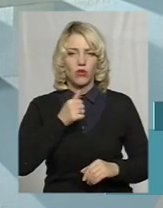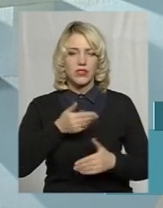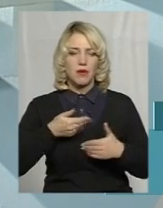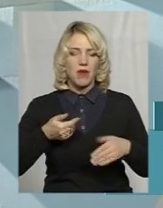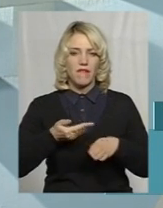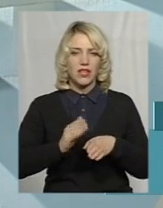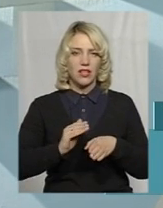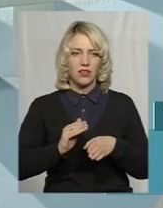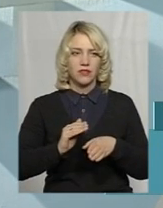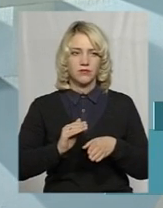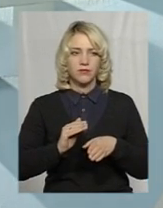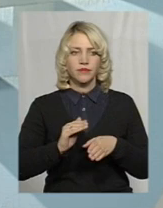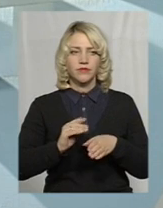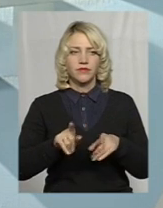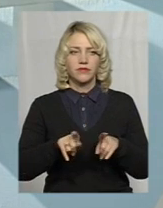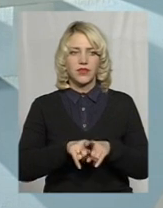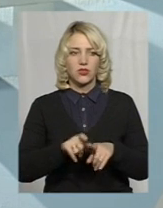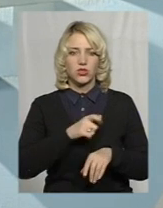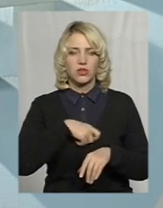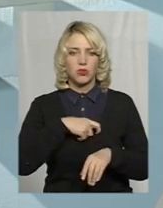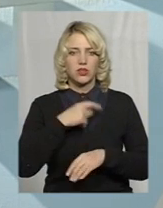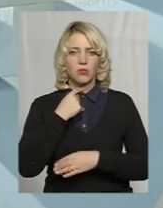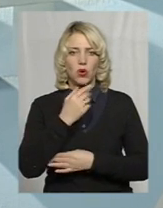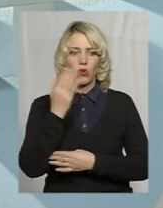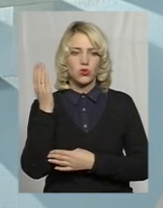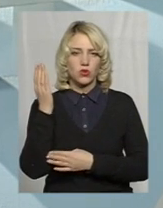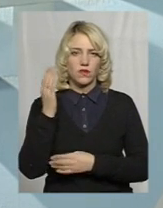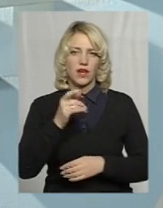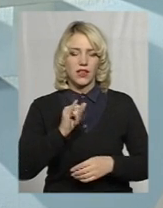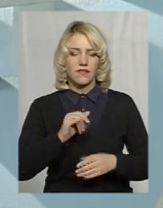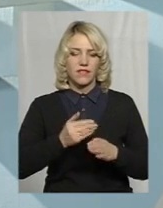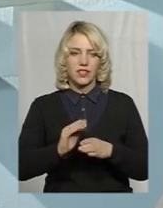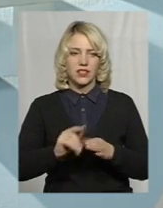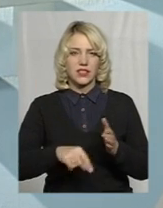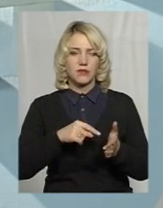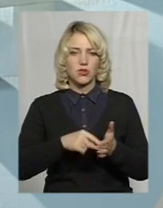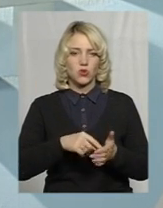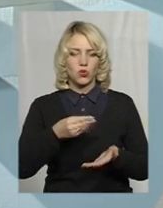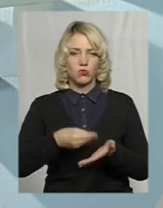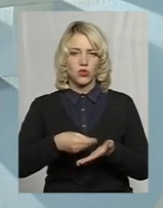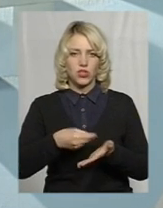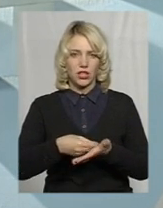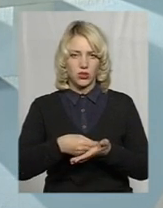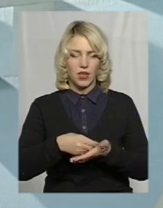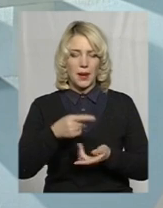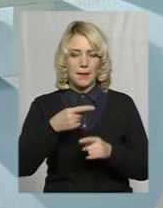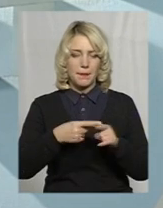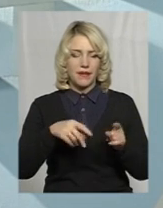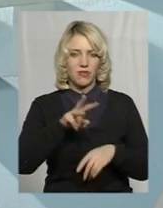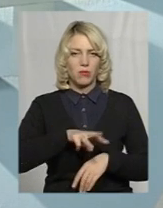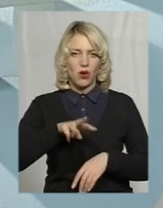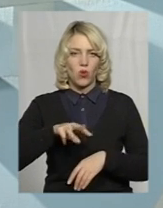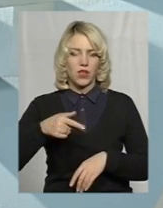виділили, також депутати проголосували виділення з міського бюджету півмільйона